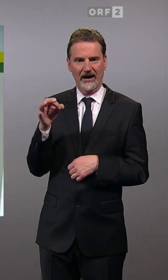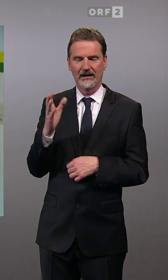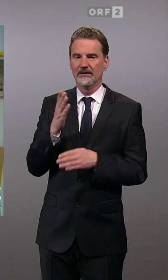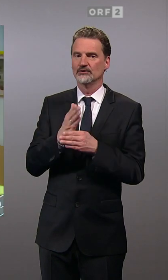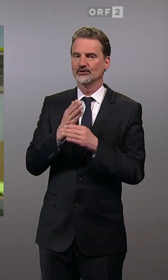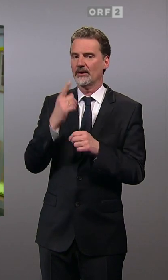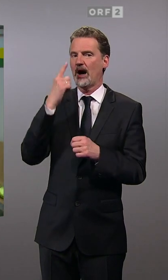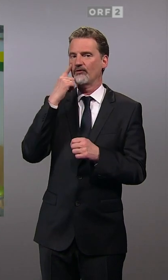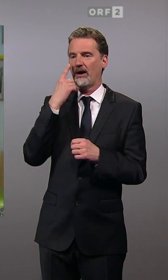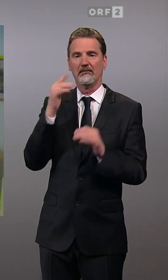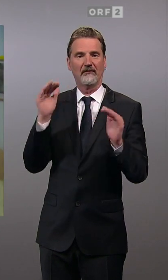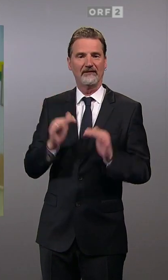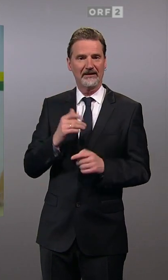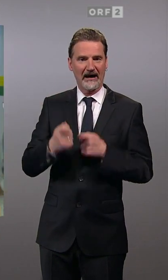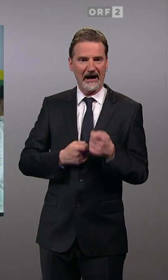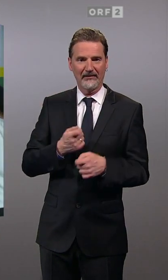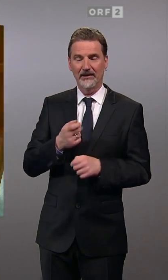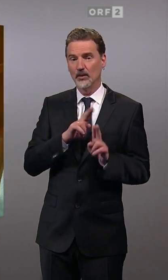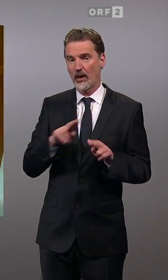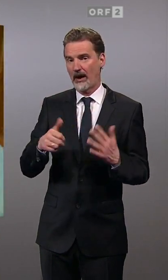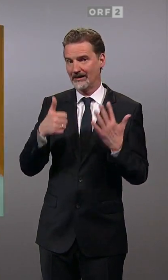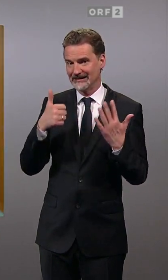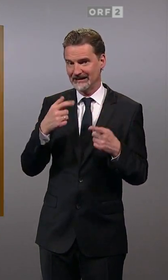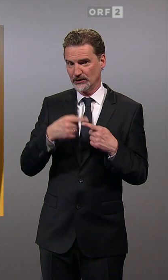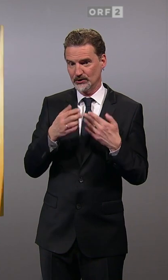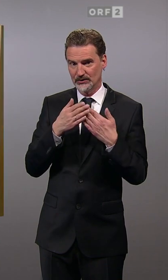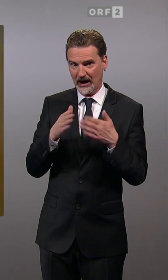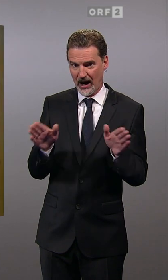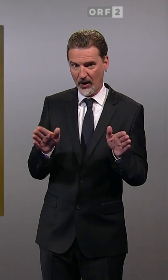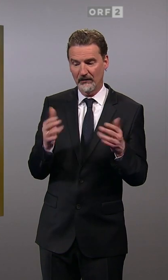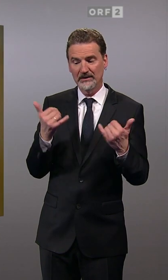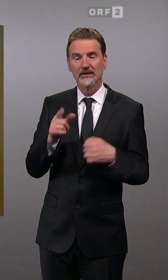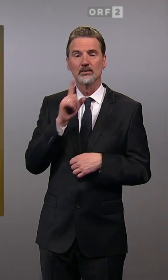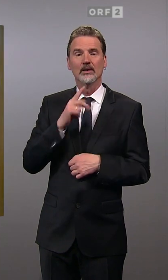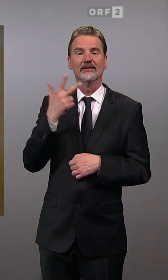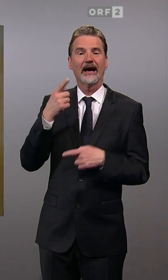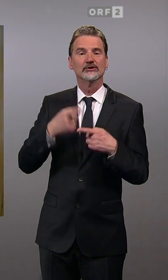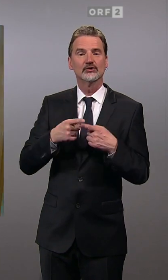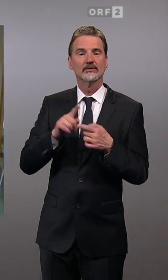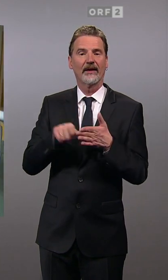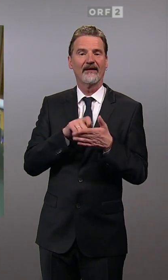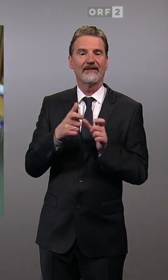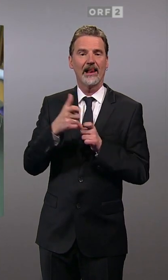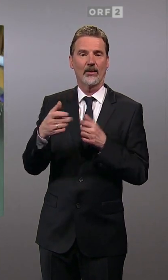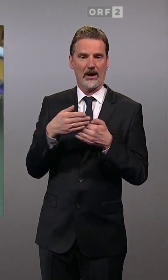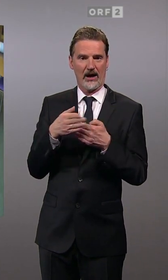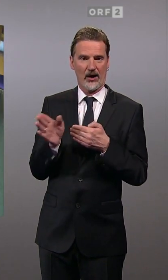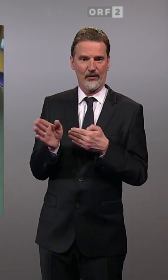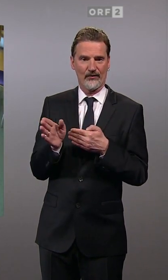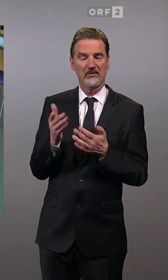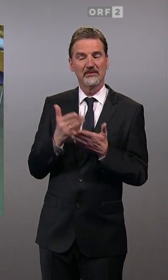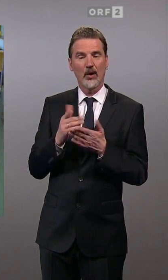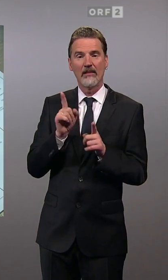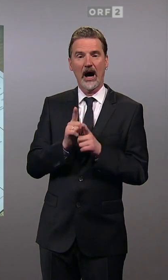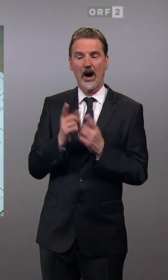weniger Aufwand. Statt sechs Stunden ist das Wahllokal am Wahltag nur drei Stunden geöffnet. Und die Stimmen werden wohl schneller